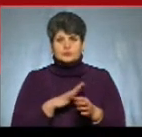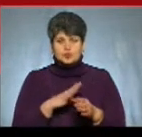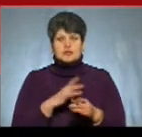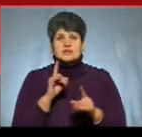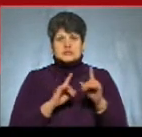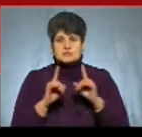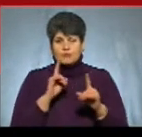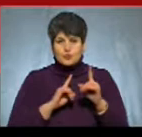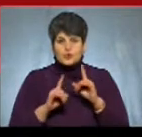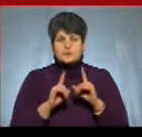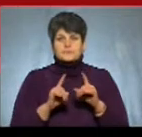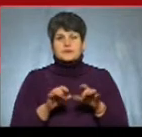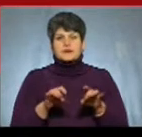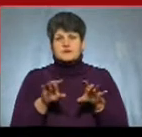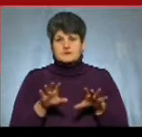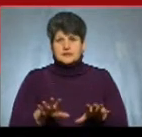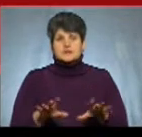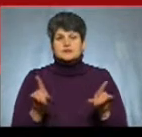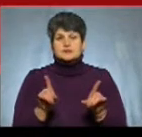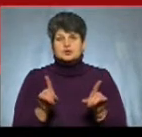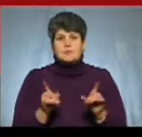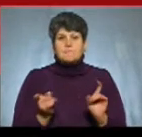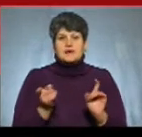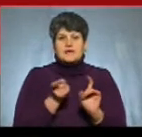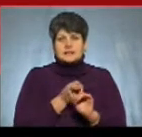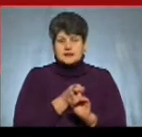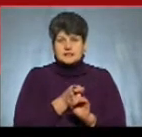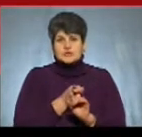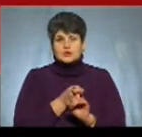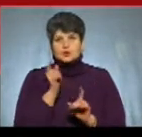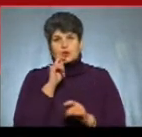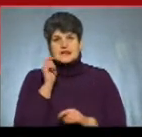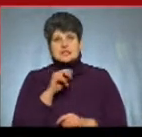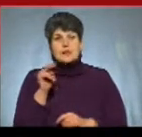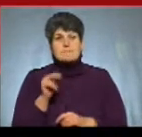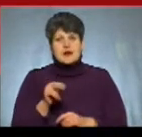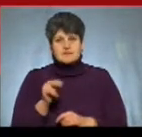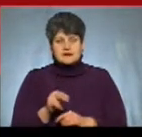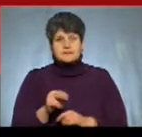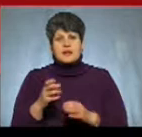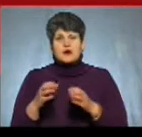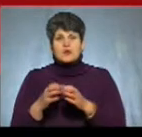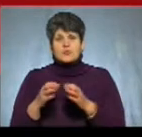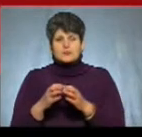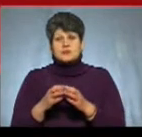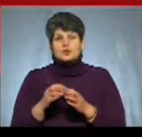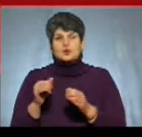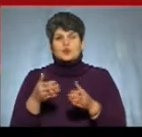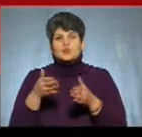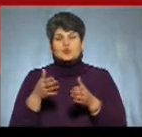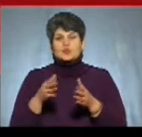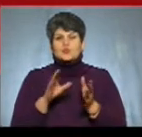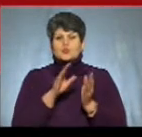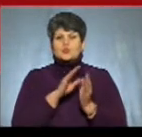Богородиці повністю вирішила приєднатися до помісної української церкви, і громада Успіння Пресвятої Богородиці